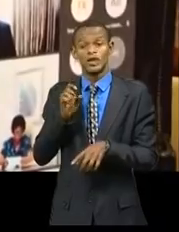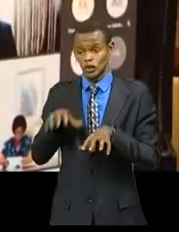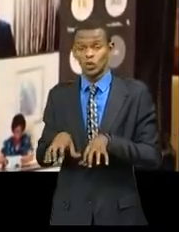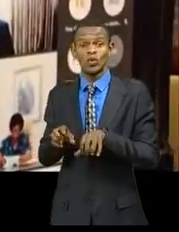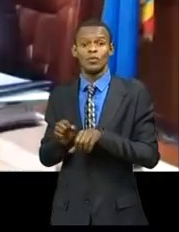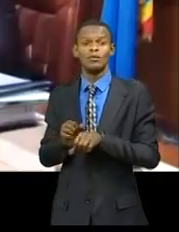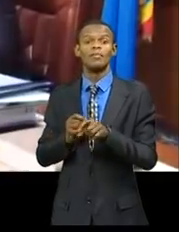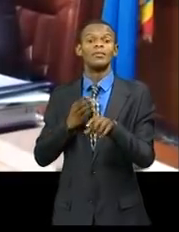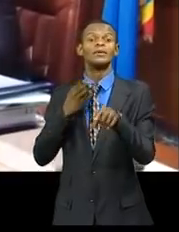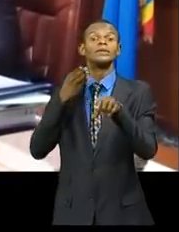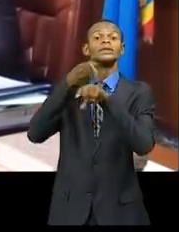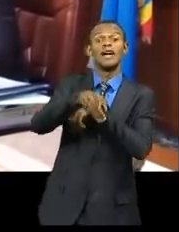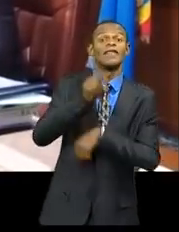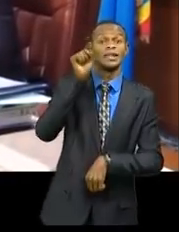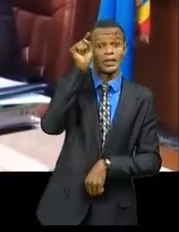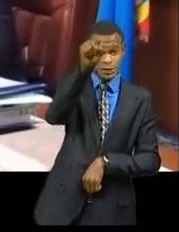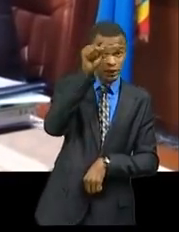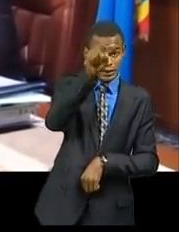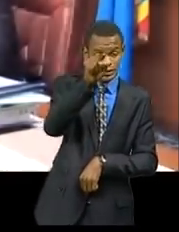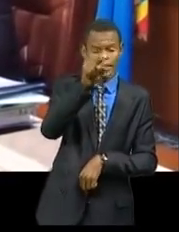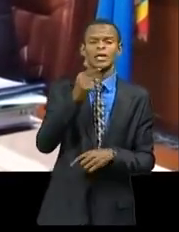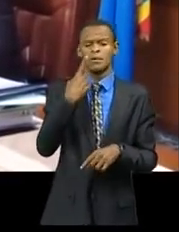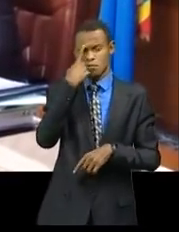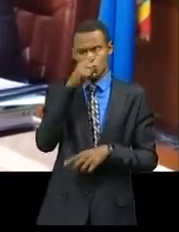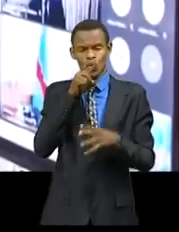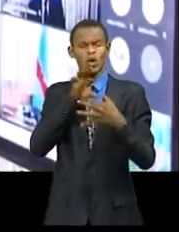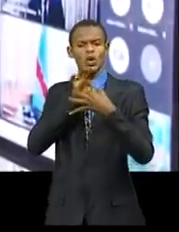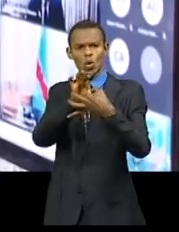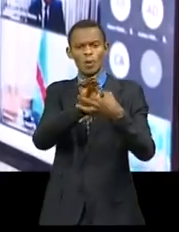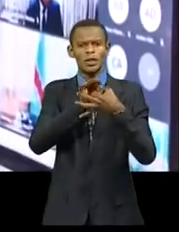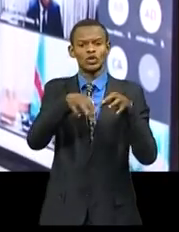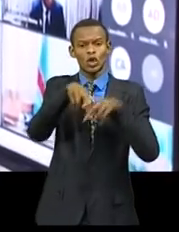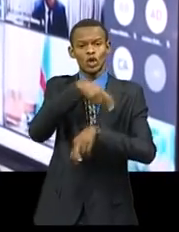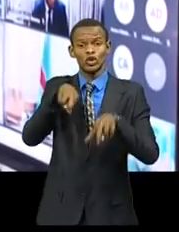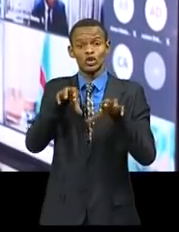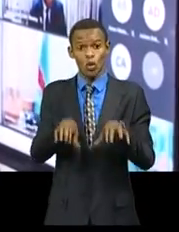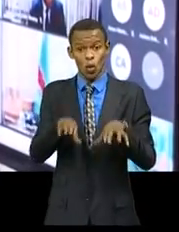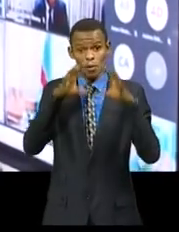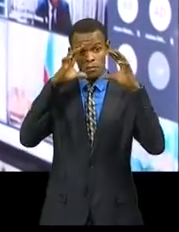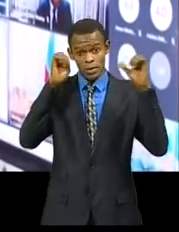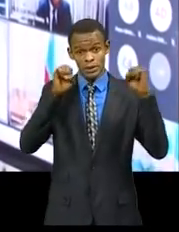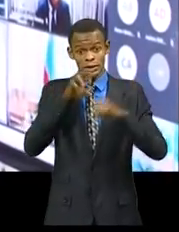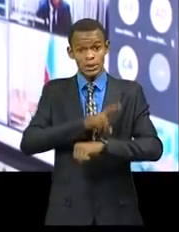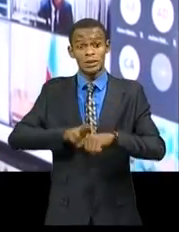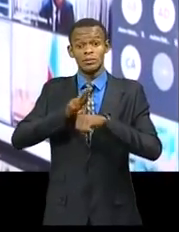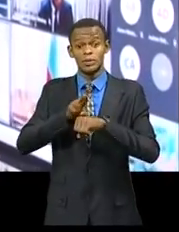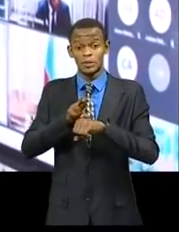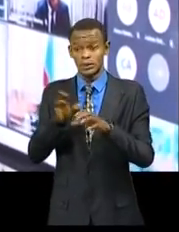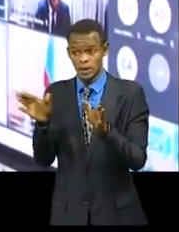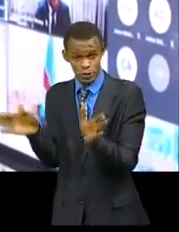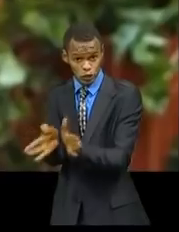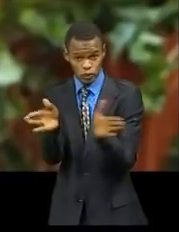régionale, le Président de la République a exhorté les membres du gouvernement, dans leurs secteurs respectifs,